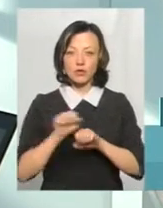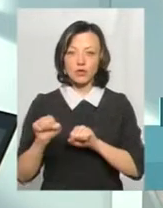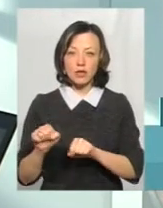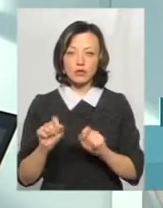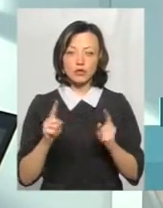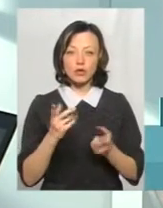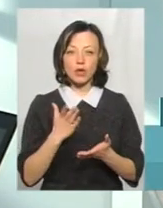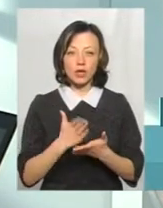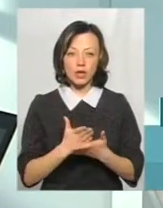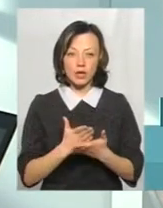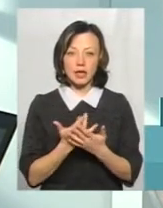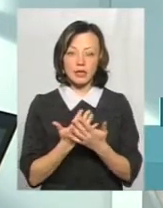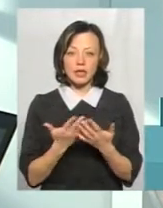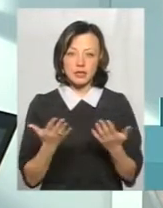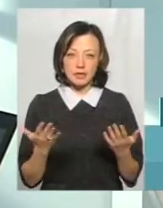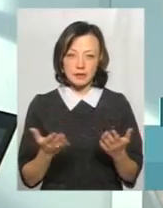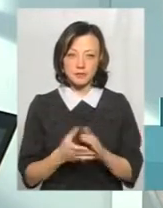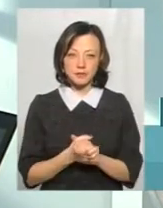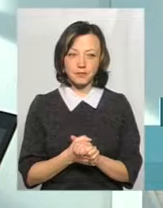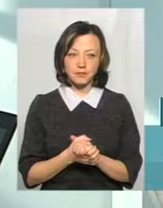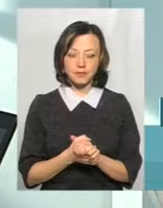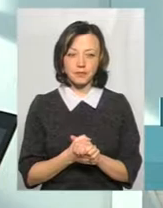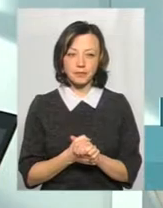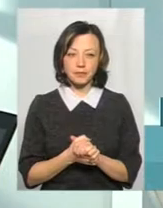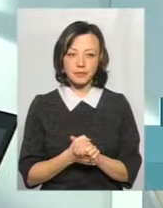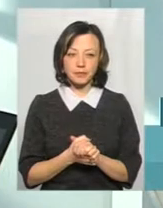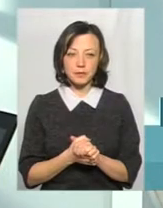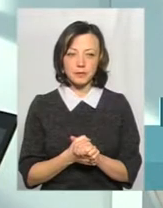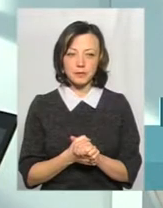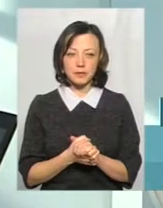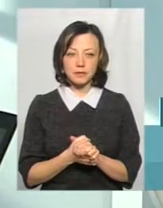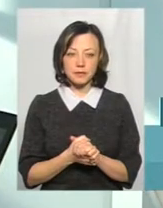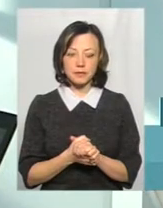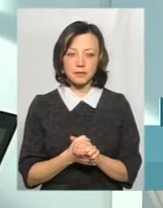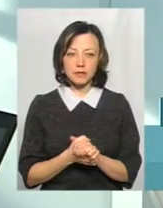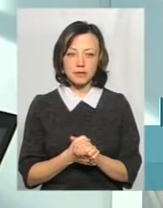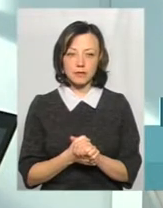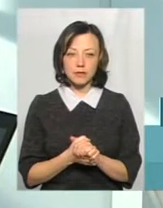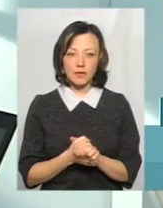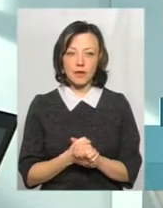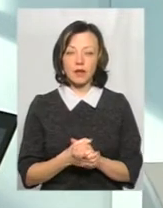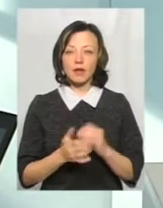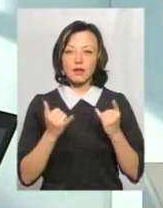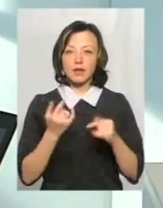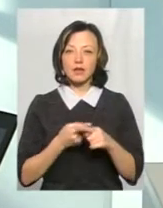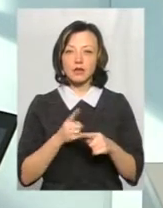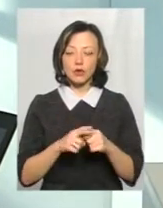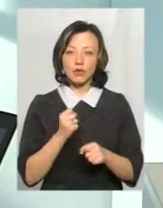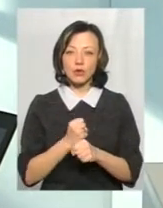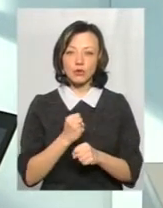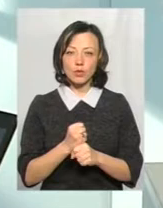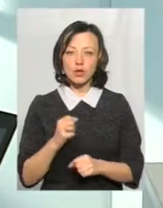тому що вони є різні. Для цього працюють різні інститути грипу, міжнародні